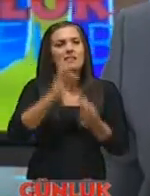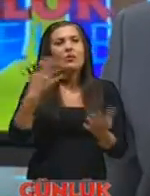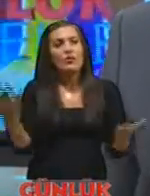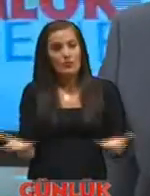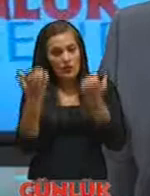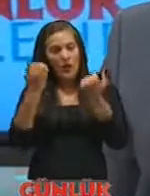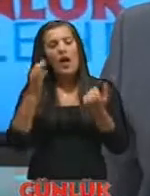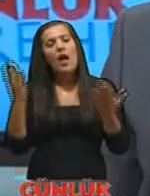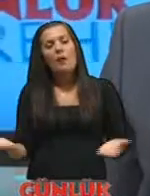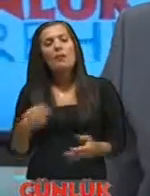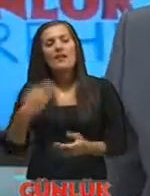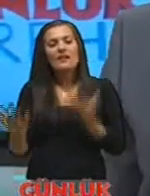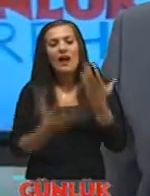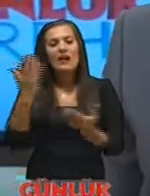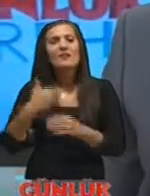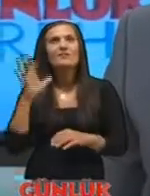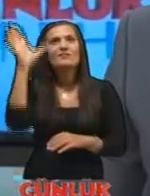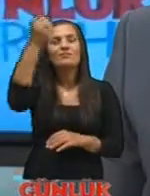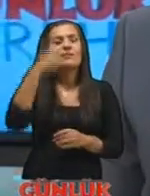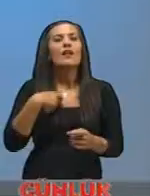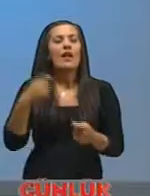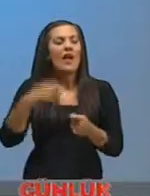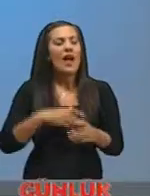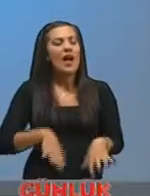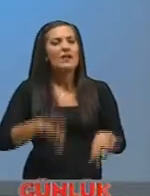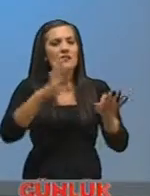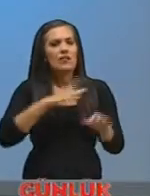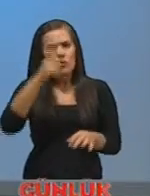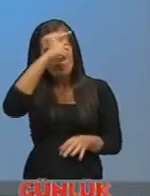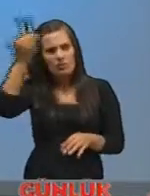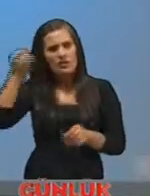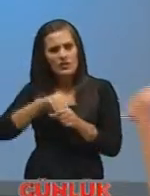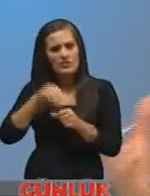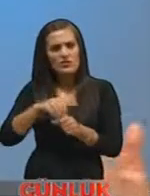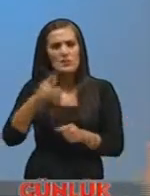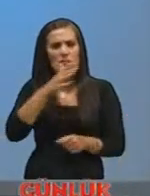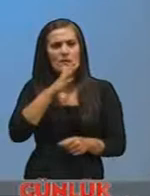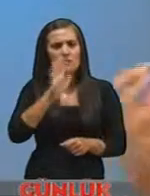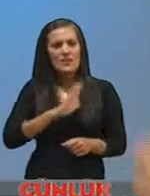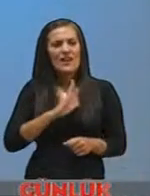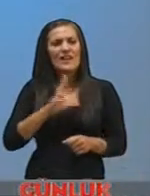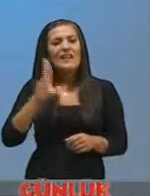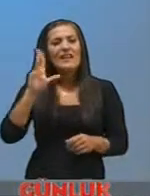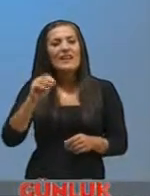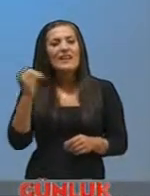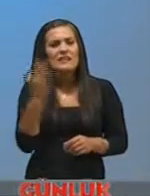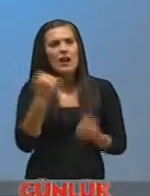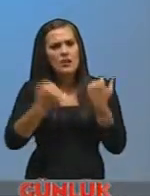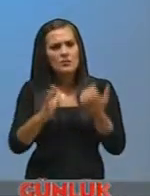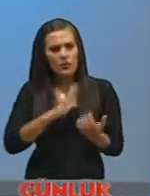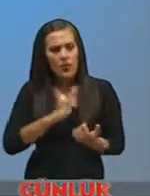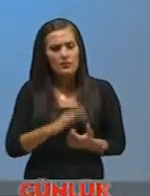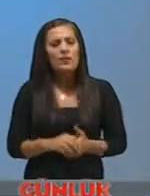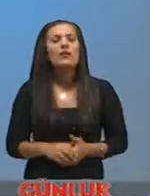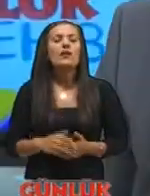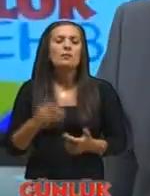kurtarmada hem de yangınlara müdahalede kullanabilecek ekipmanımız var Ankara dedik ama tüm Türkiye'de sanıyorum bilginiz vardır yeterli sayıda aracımız var mı?